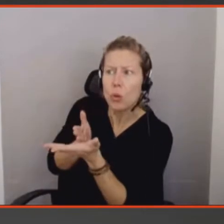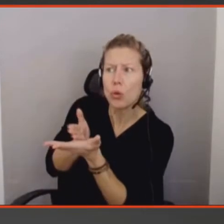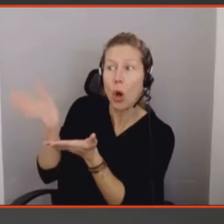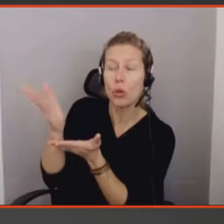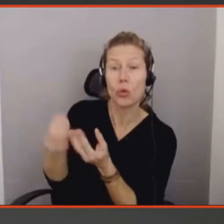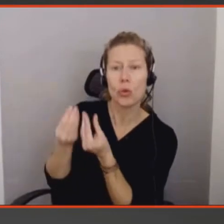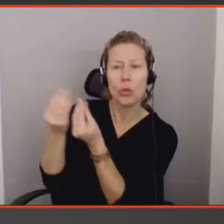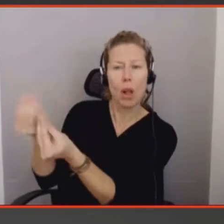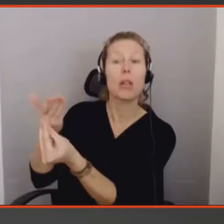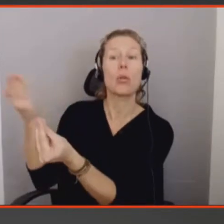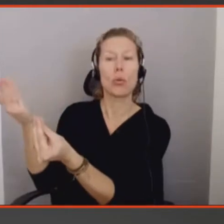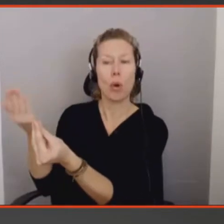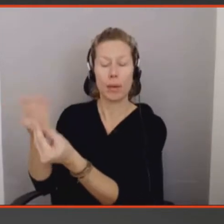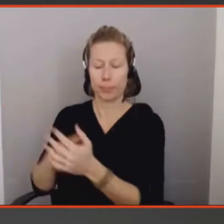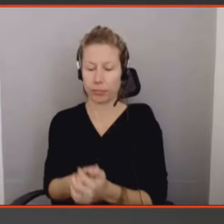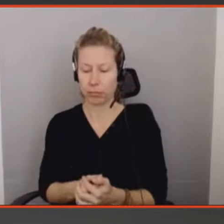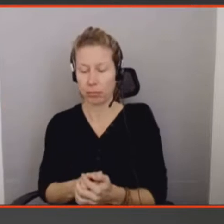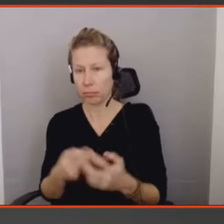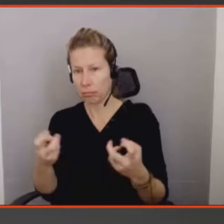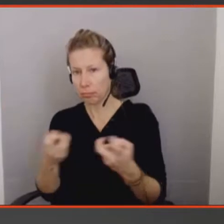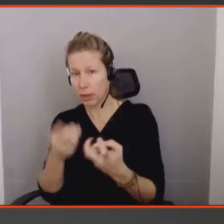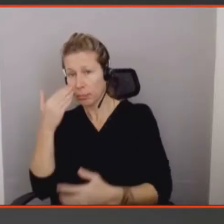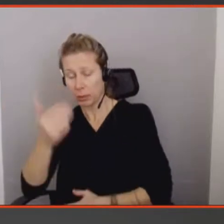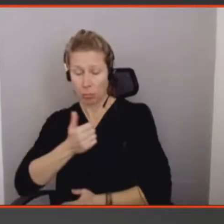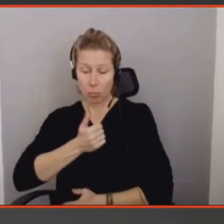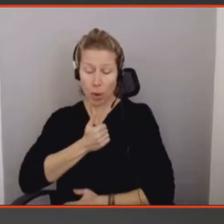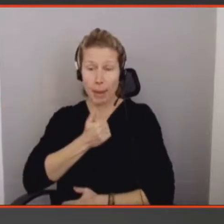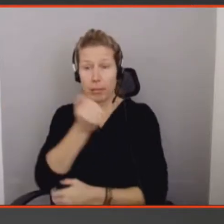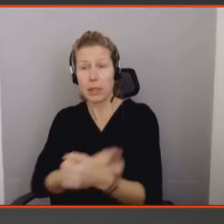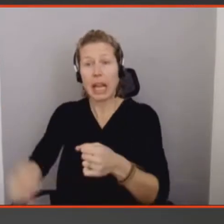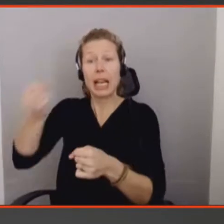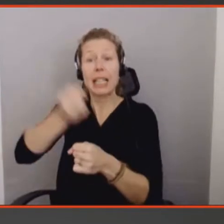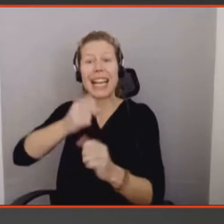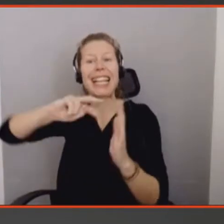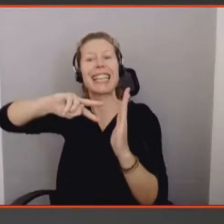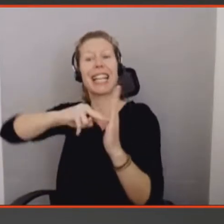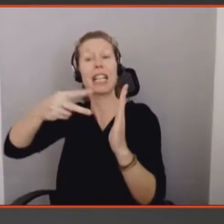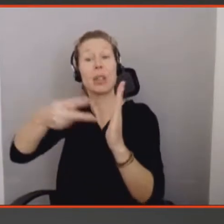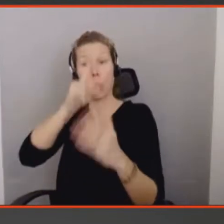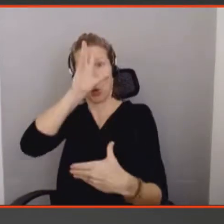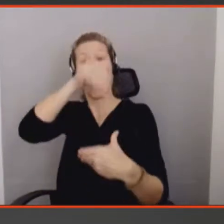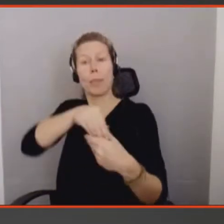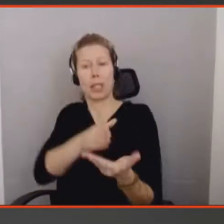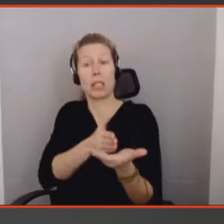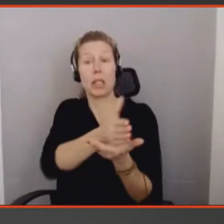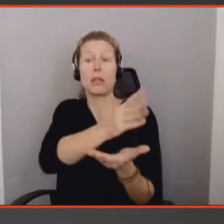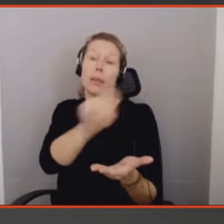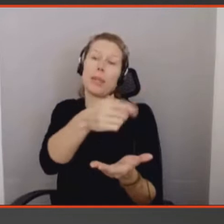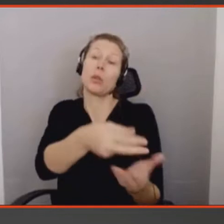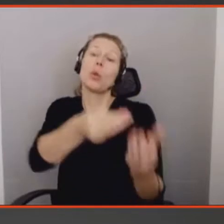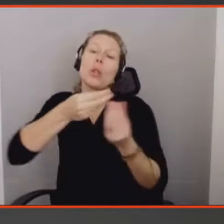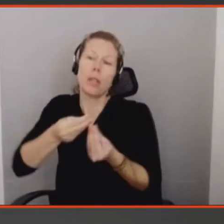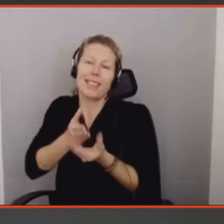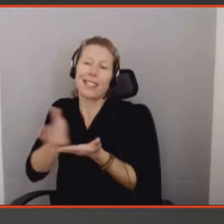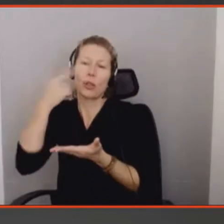moindres, c'est que si on crée nous-mêmes des technologies qui font du sens, quelque part, ça donne du sens à notre travail, on se lève le matin en sachant qu'on a de l'impact